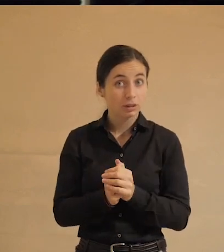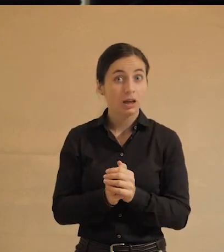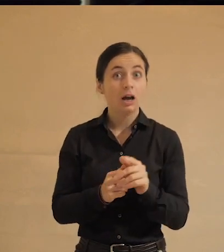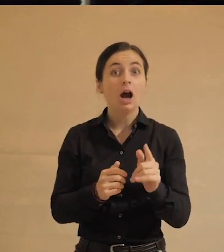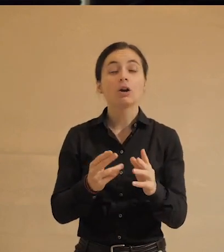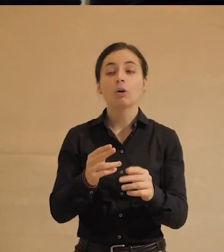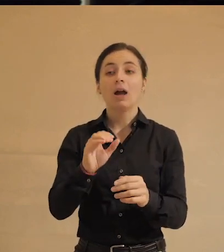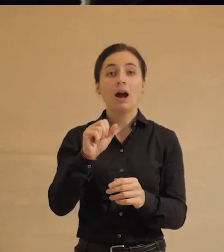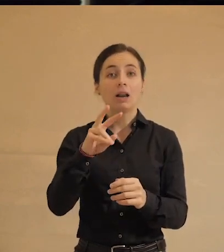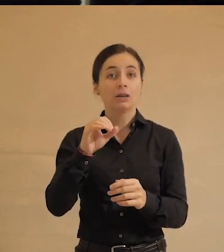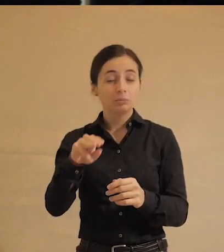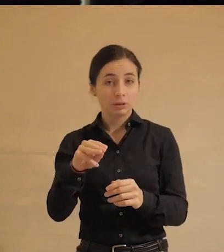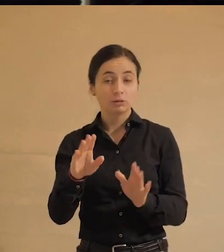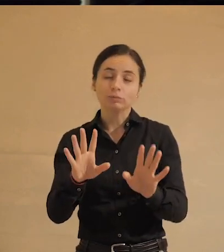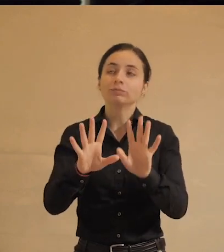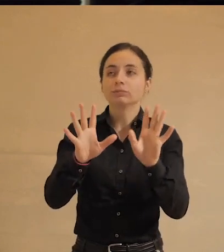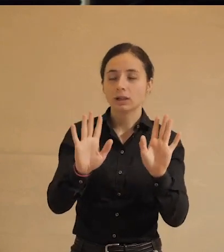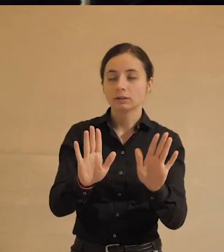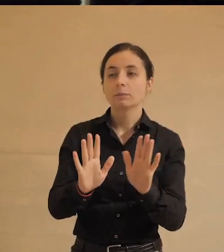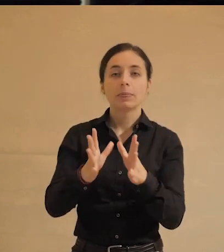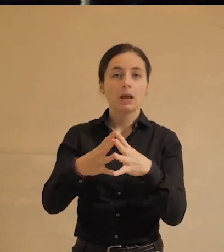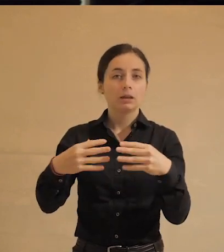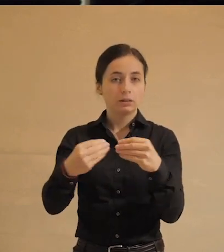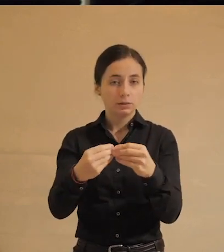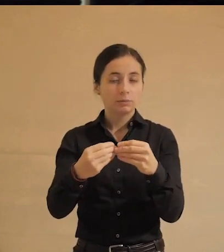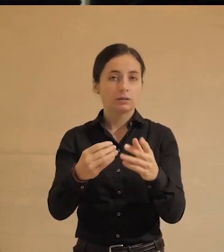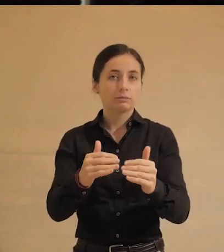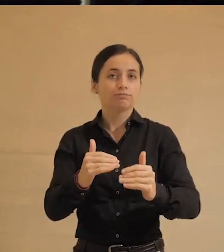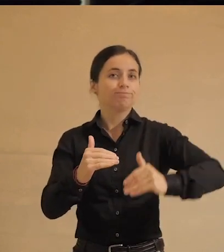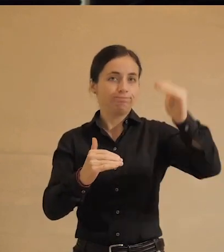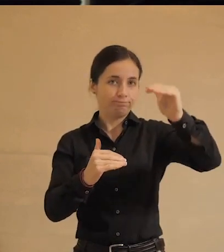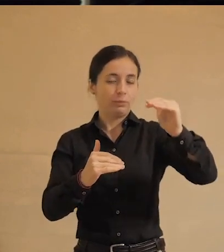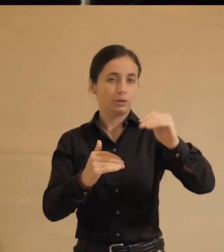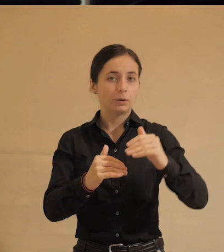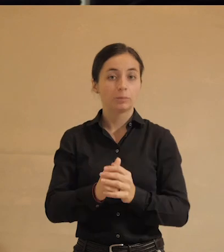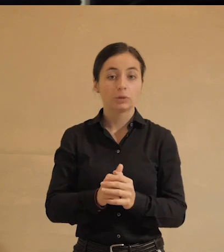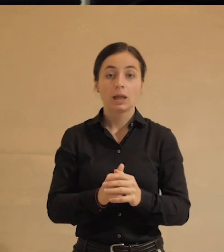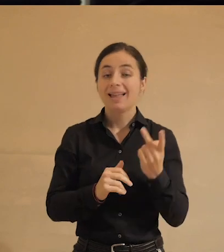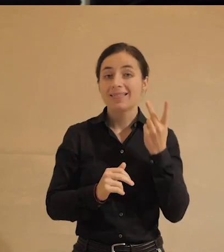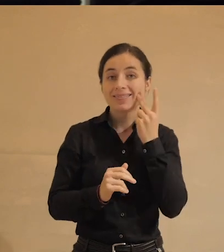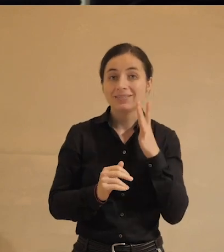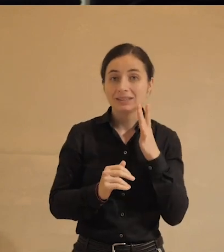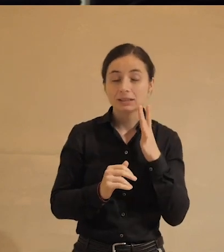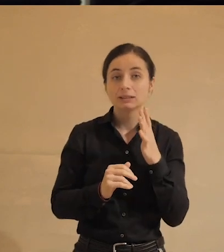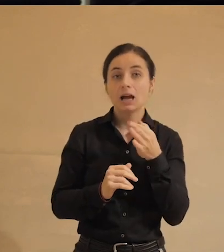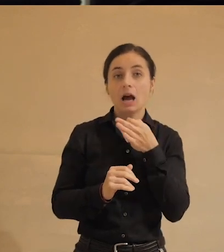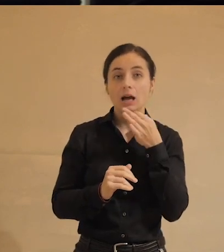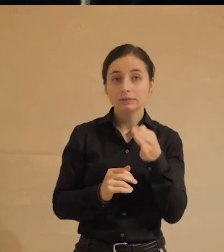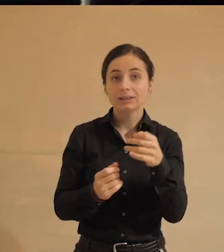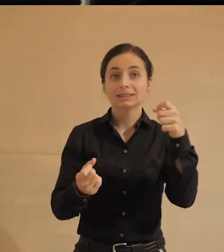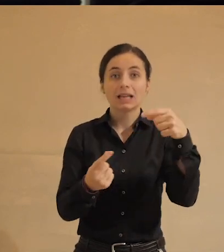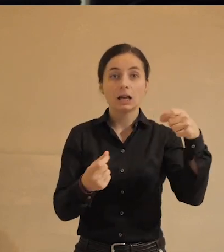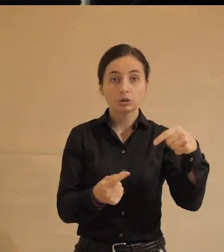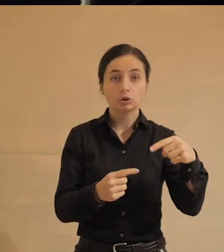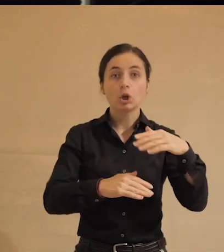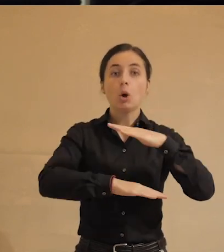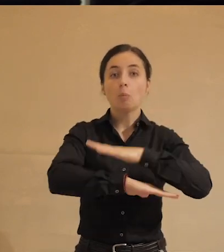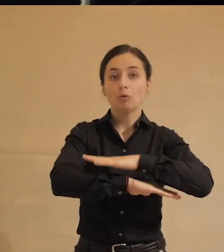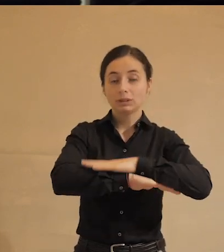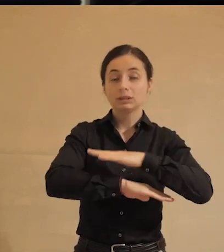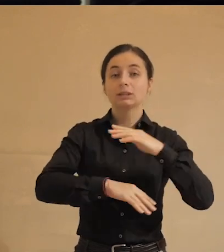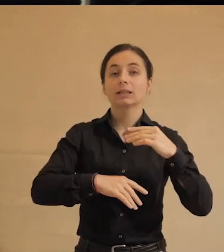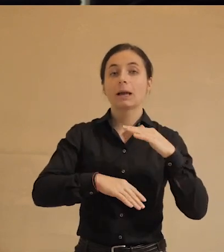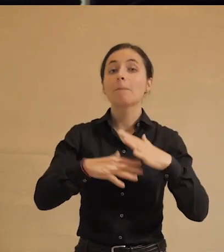алиментам. Ну, в общем, семейные ценности у респондентов на большой высоте. Не всегда, опять же, ответы соотносятся с поведенческими